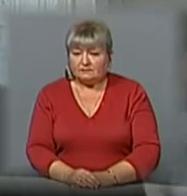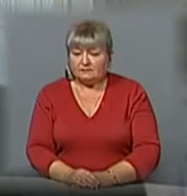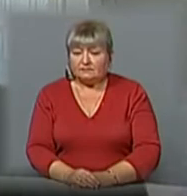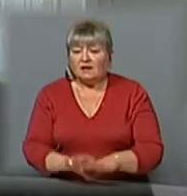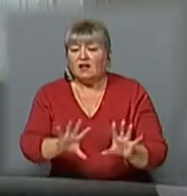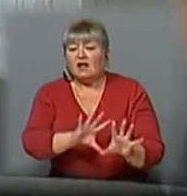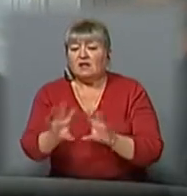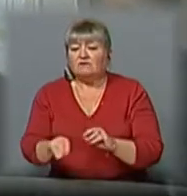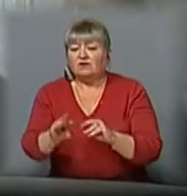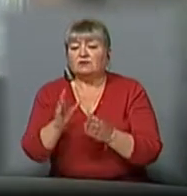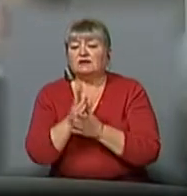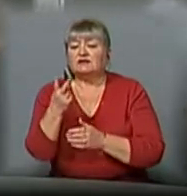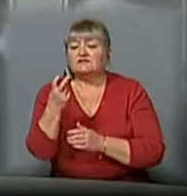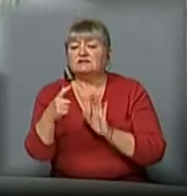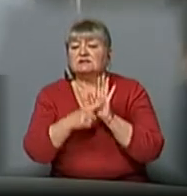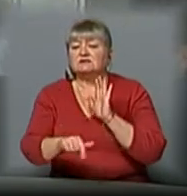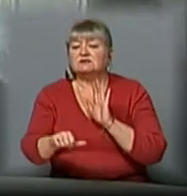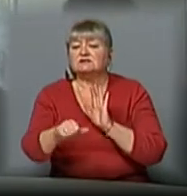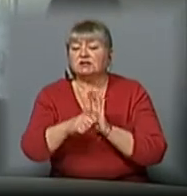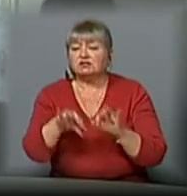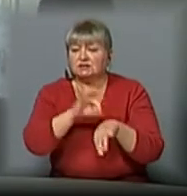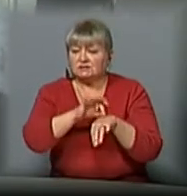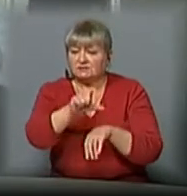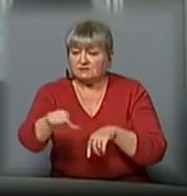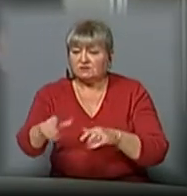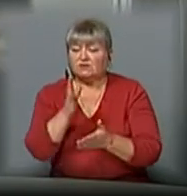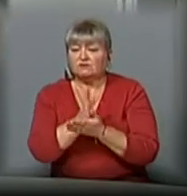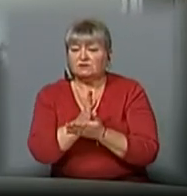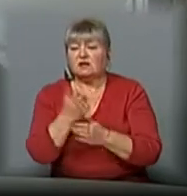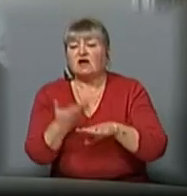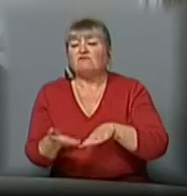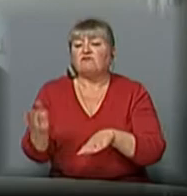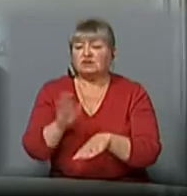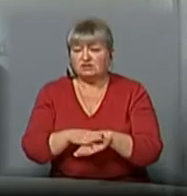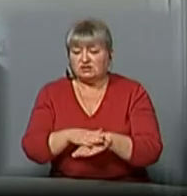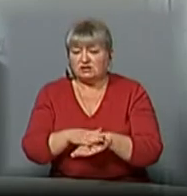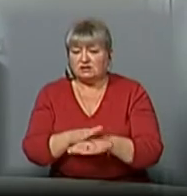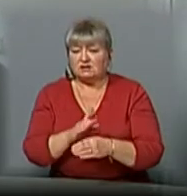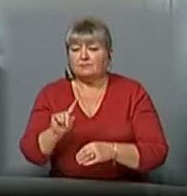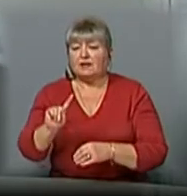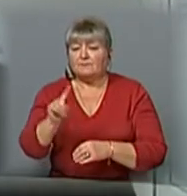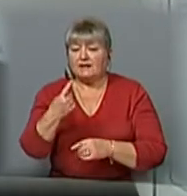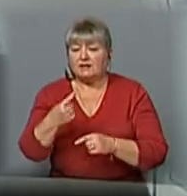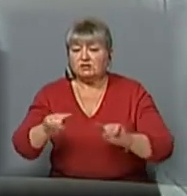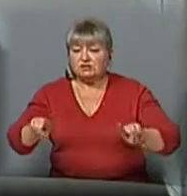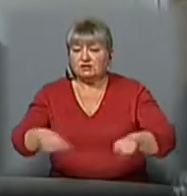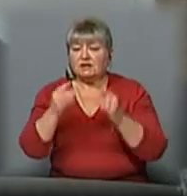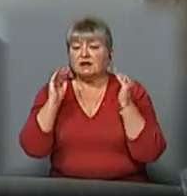Евакуювано є 276 пацієнтів. Вони розмістені. Важкі пацієнти є в першій реанімації.